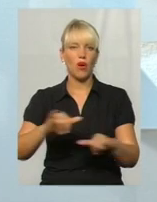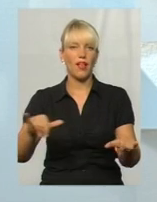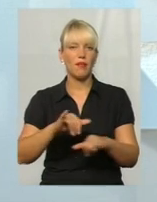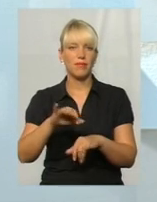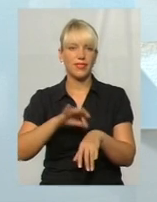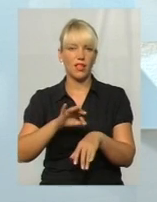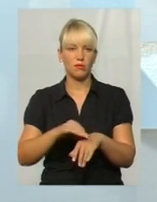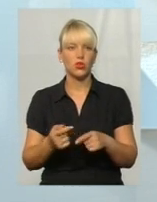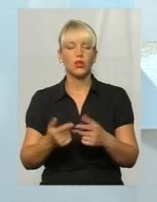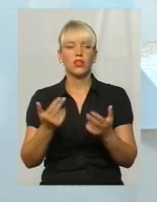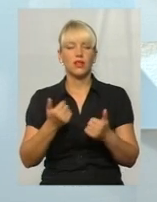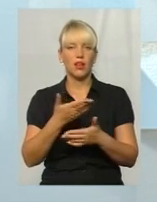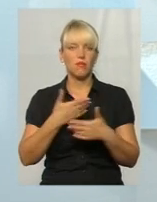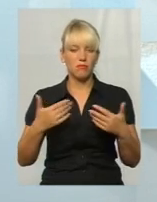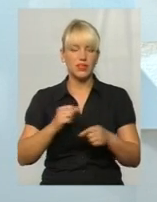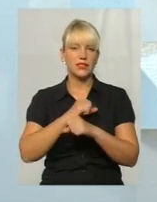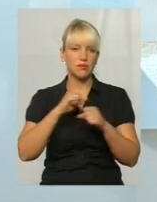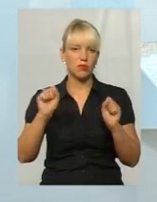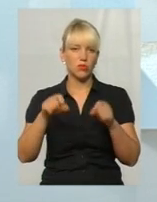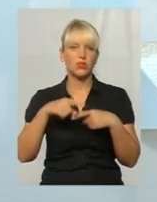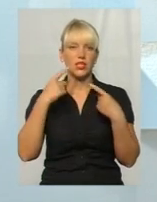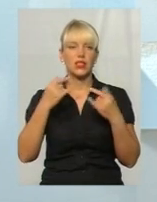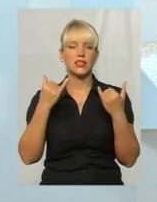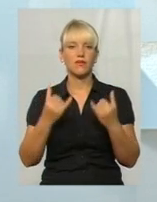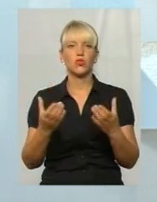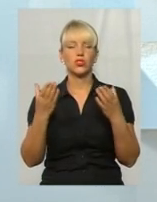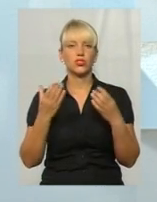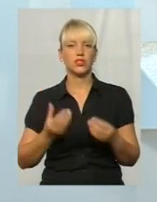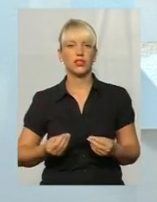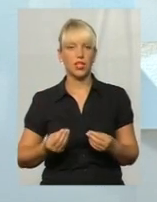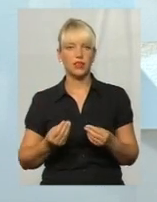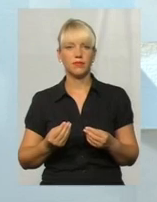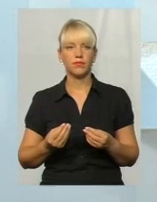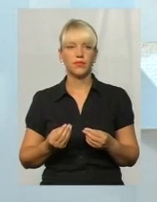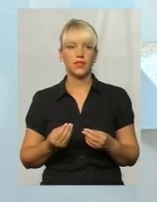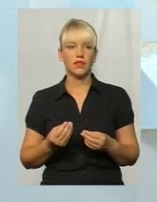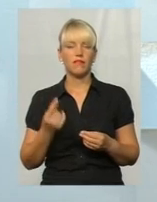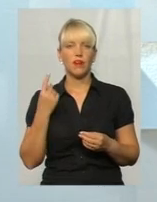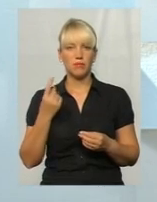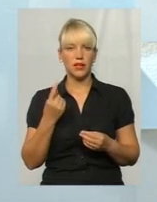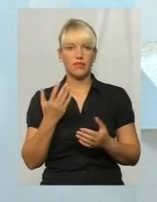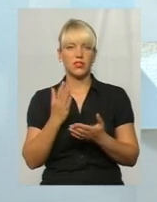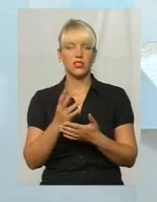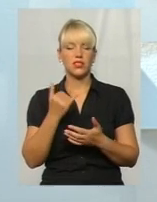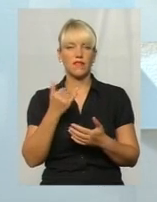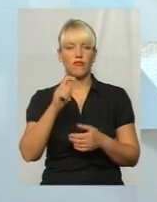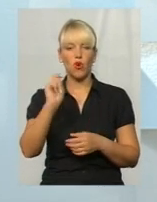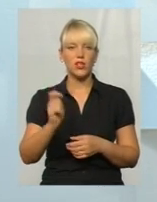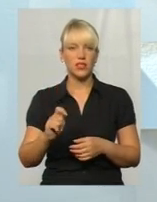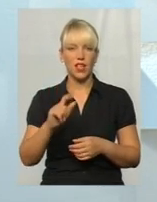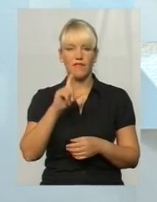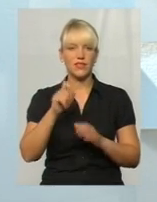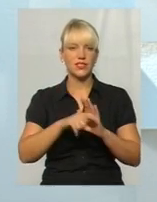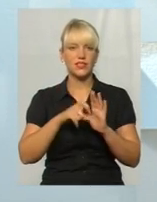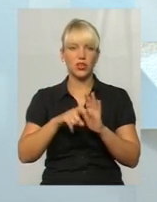зараз об цьому заявляємо. Тому що на сьогоднішній день, во-первых, йдет війна в країні. І з Донецької,